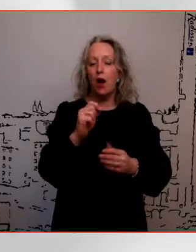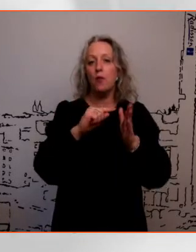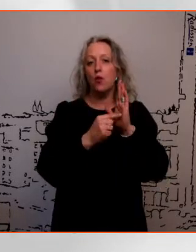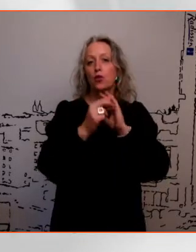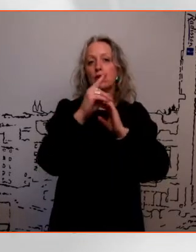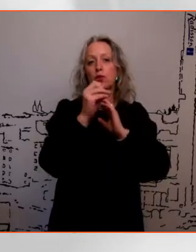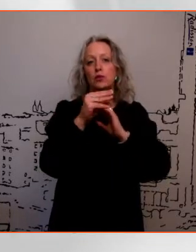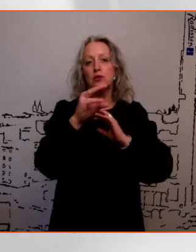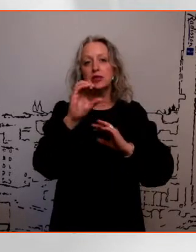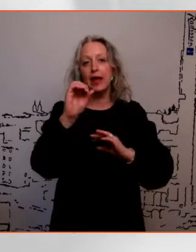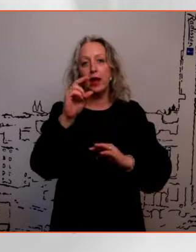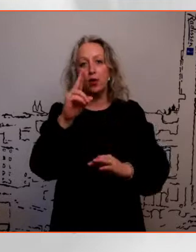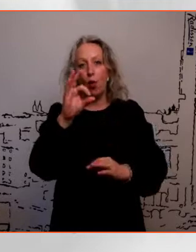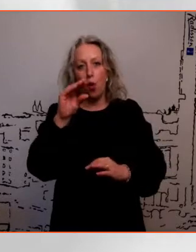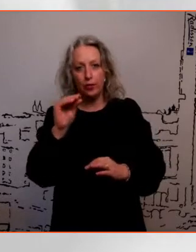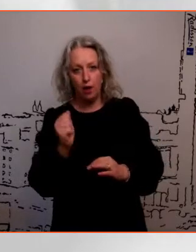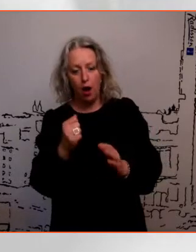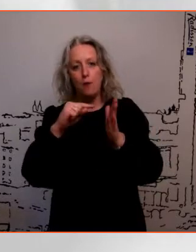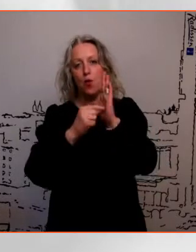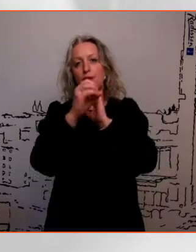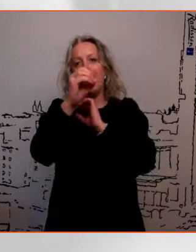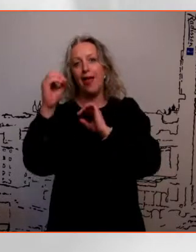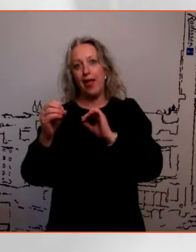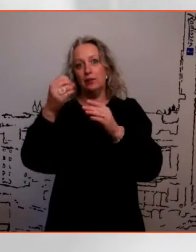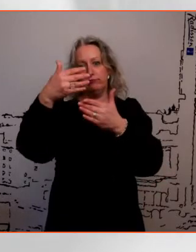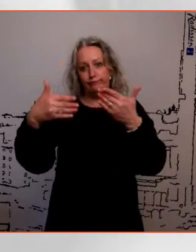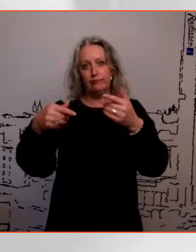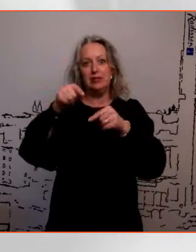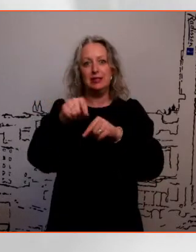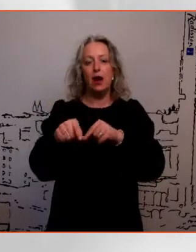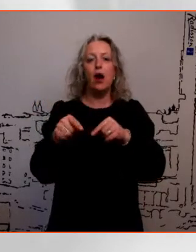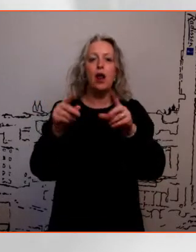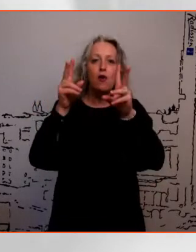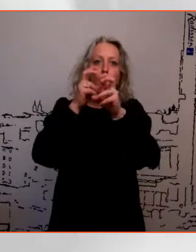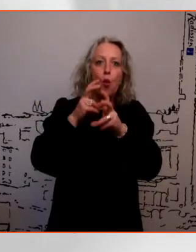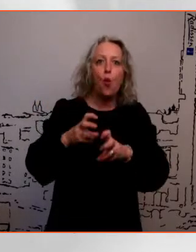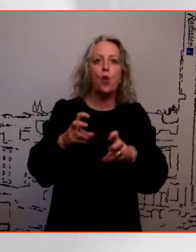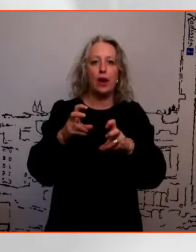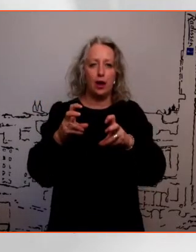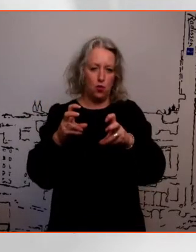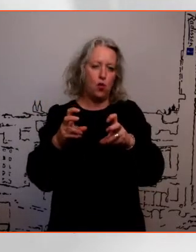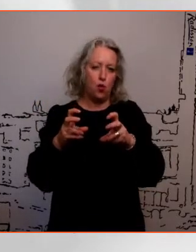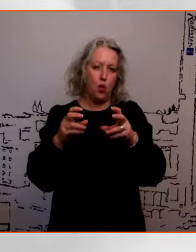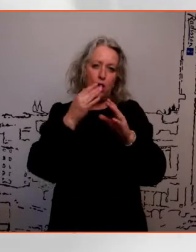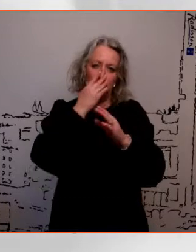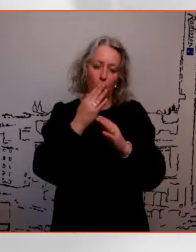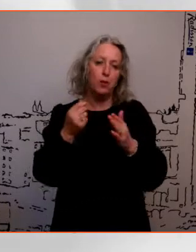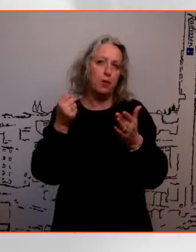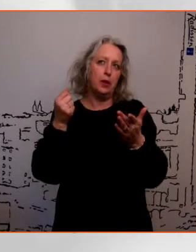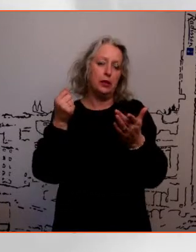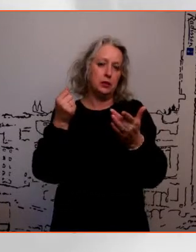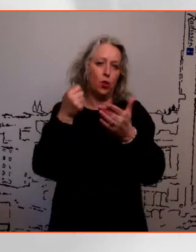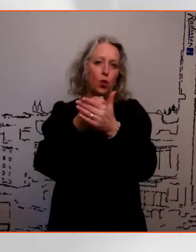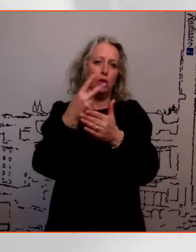.ee, et seal on üle 20 erineva valdkonna uuringu numbrid, aastani 2027 on